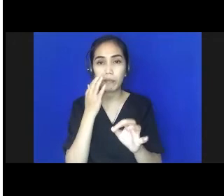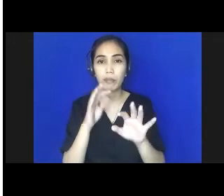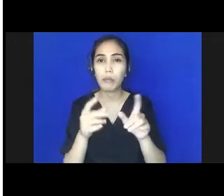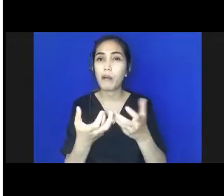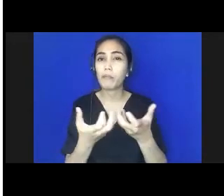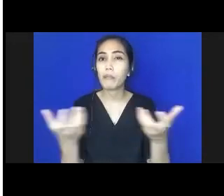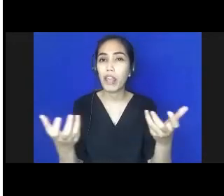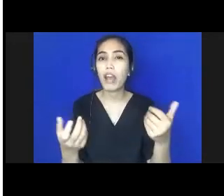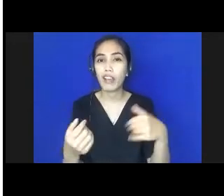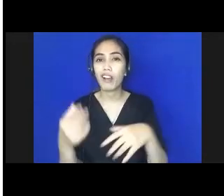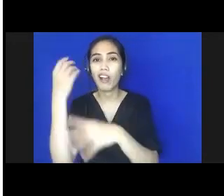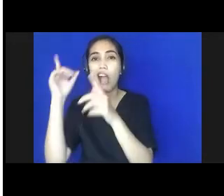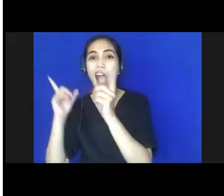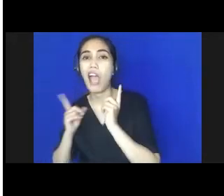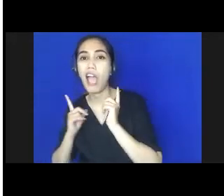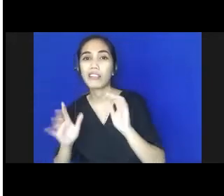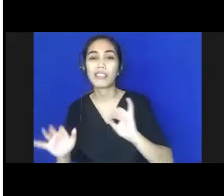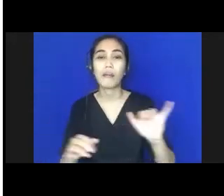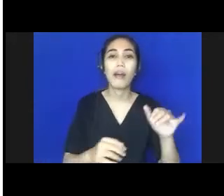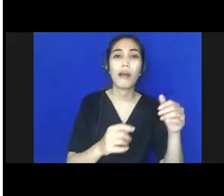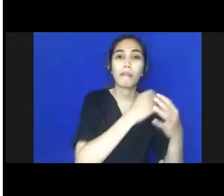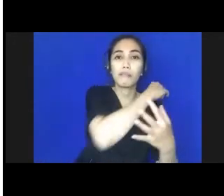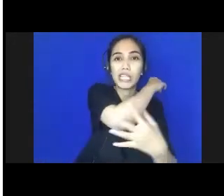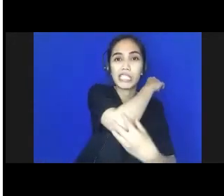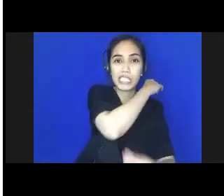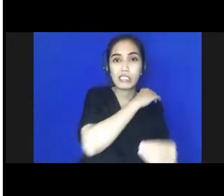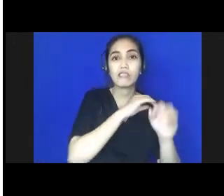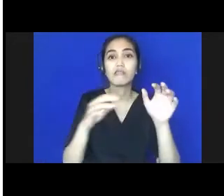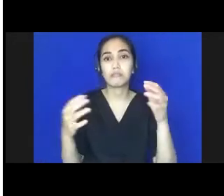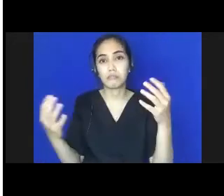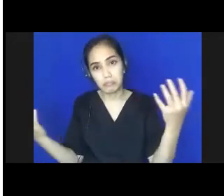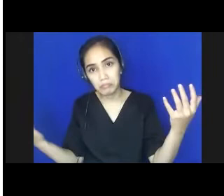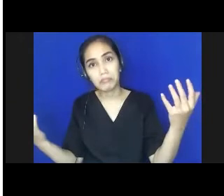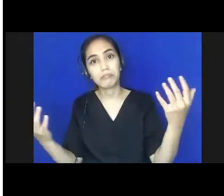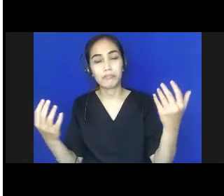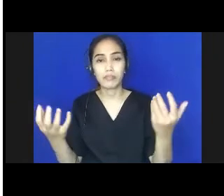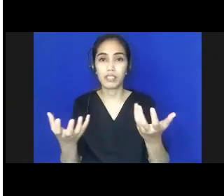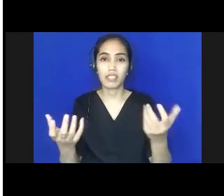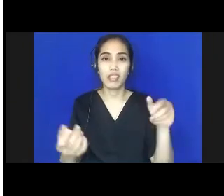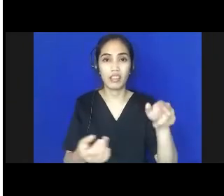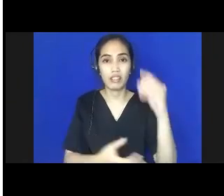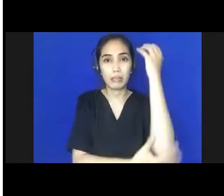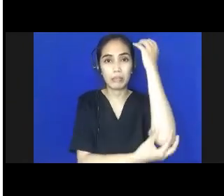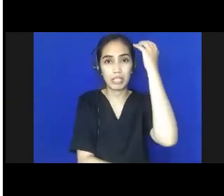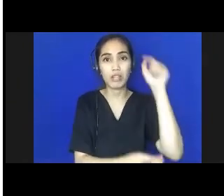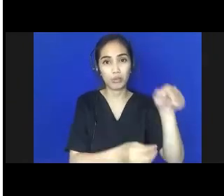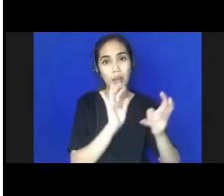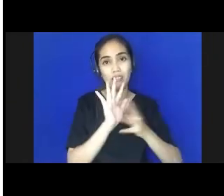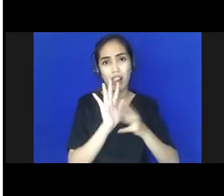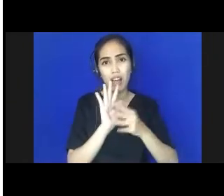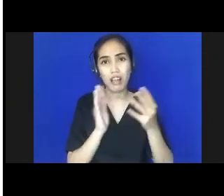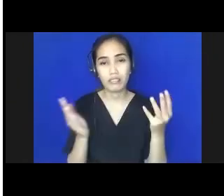karena prevalensinya sudah sedikit tidak terlalu besar. Jadi kemiskinan matters. Bantuan-bantuan sosial